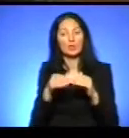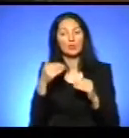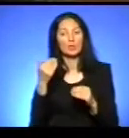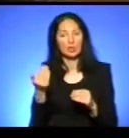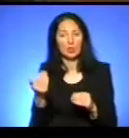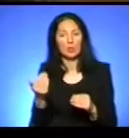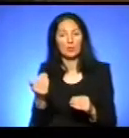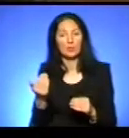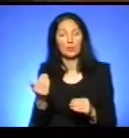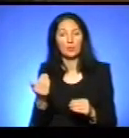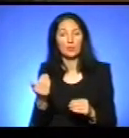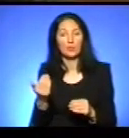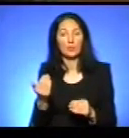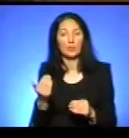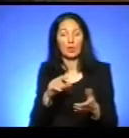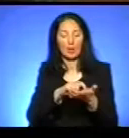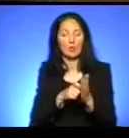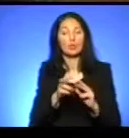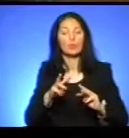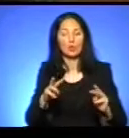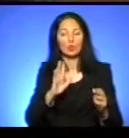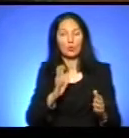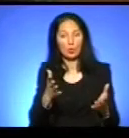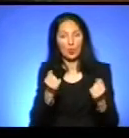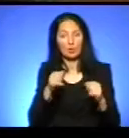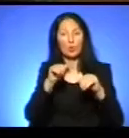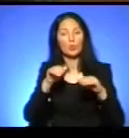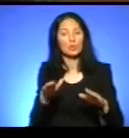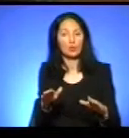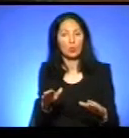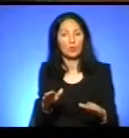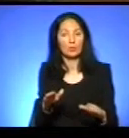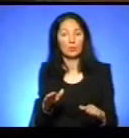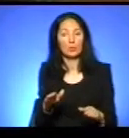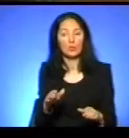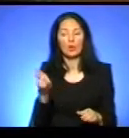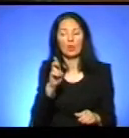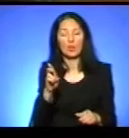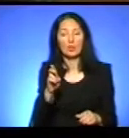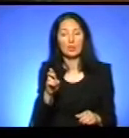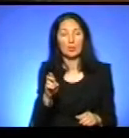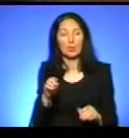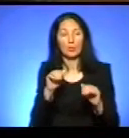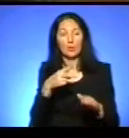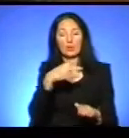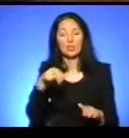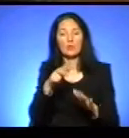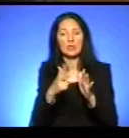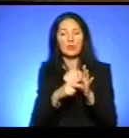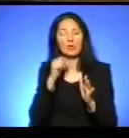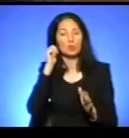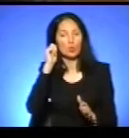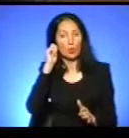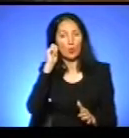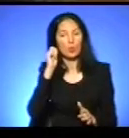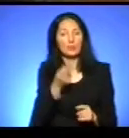в Кабінет Міністрів було прийнято постанову, в березні 2018 року,